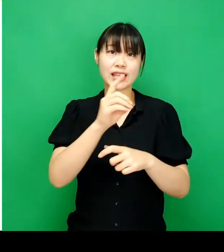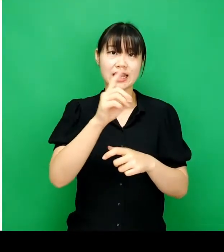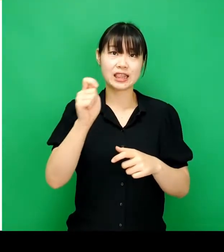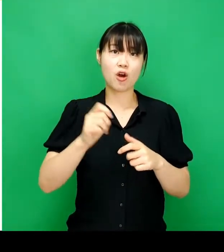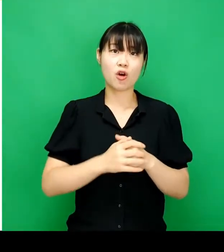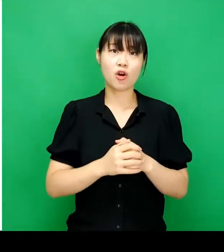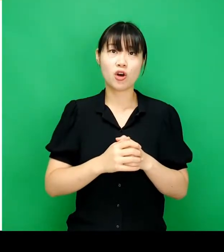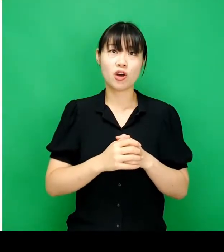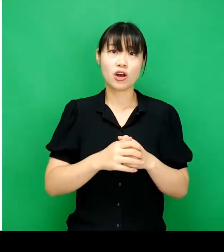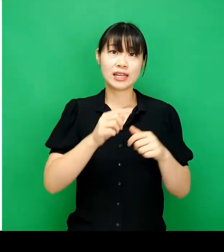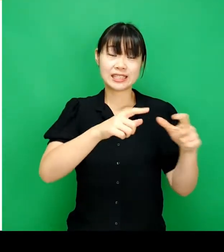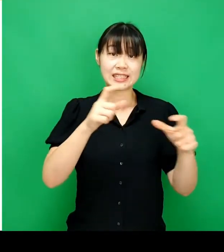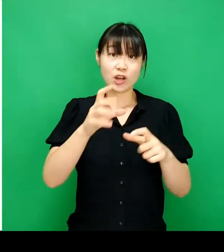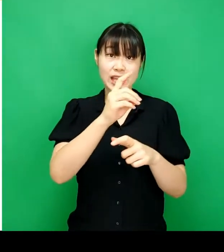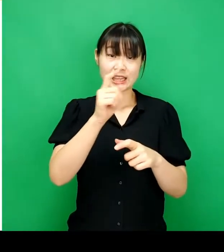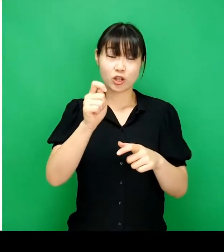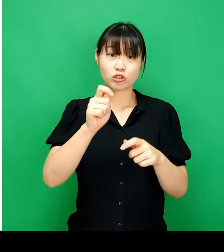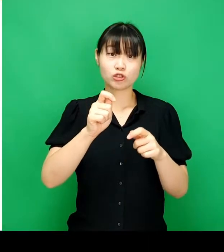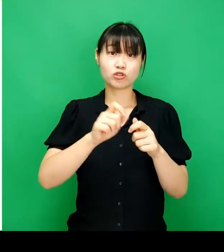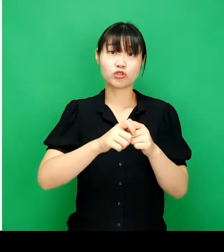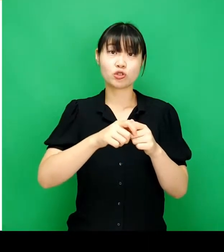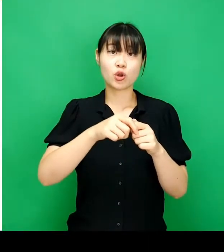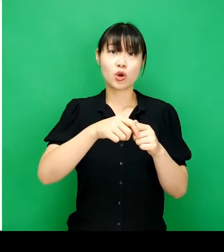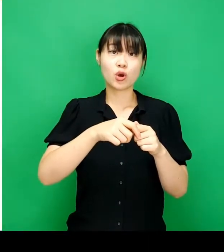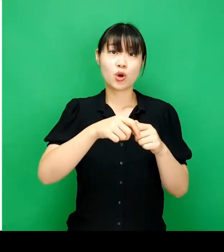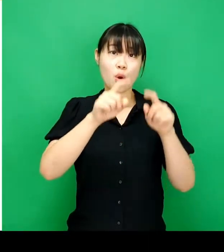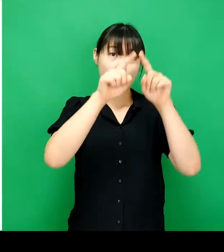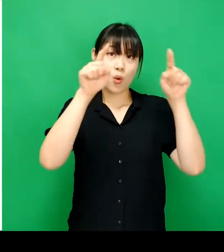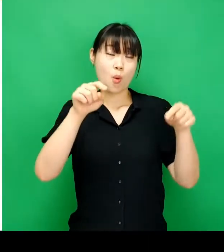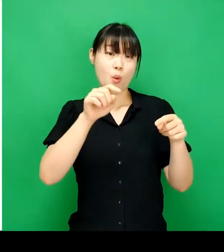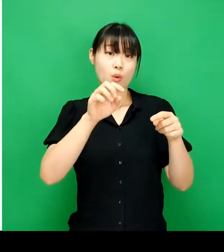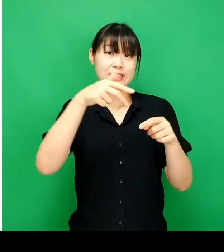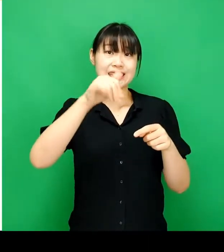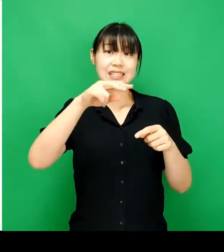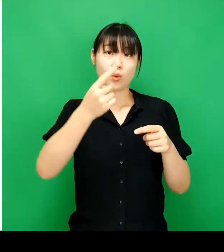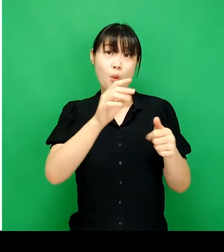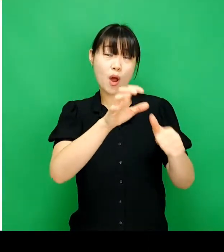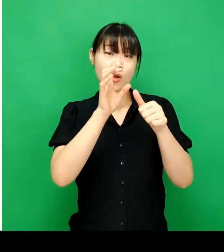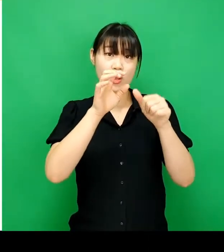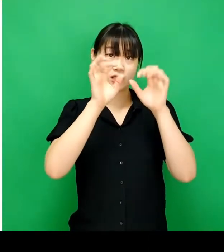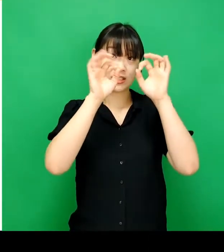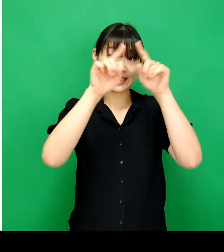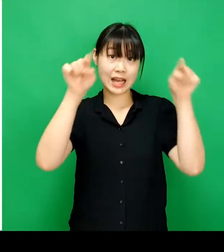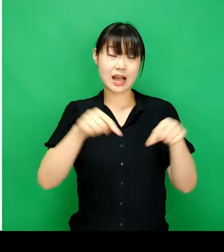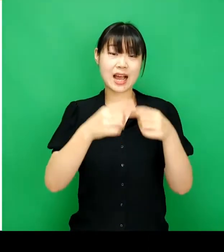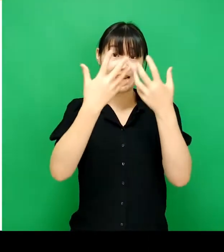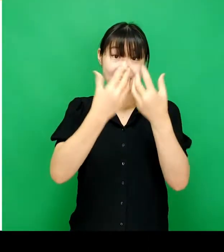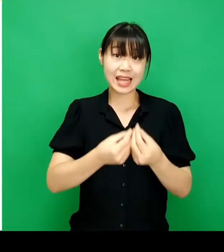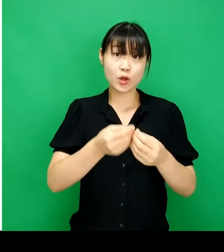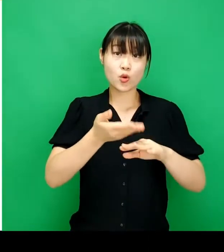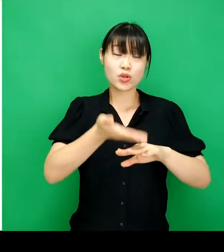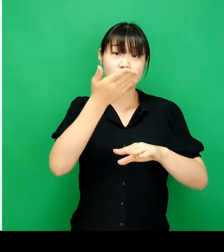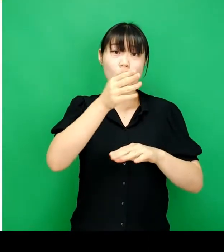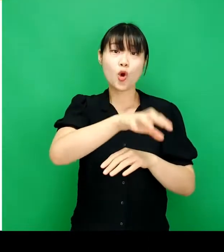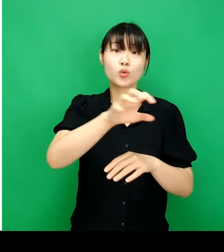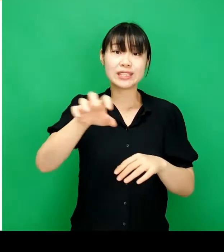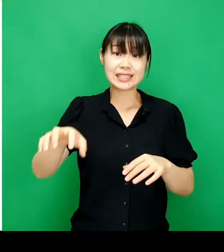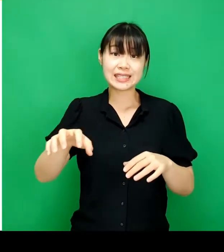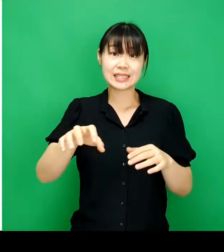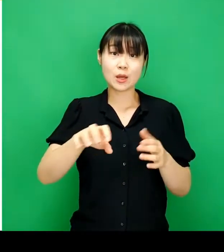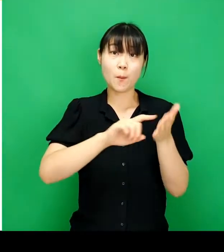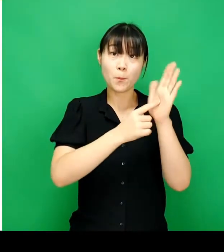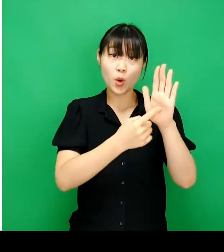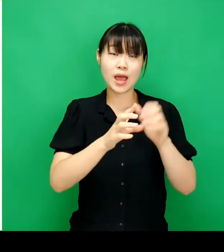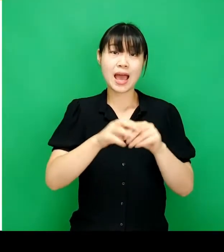세 번째는 지역 데이터입니다. 지역 데이터는 주로 지도를 활용해서 시각화하는데요. 예를 들면